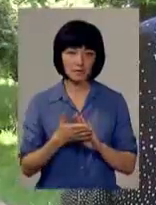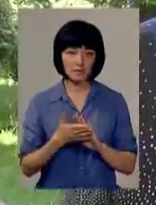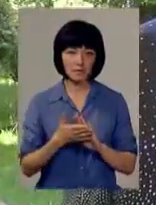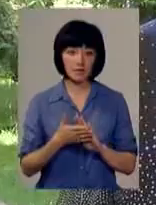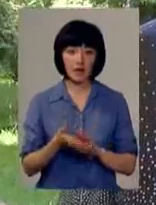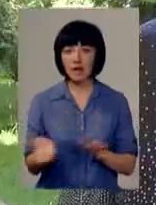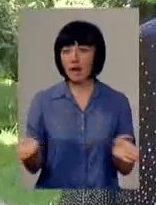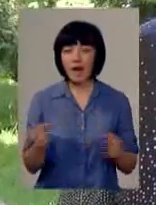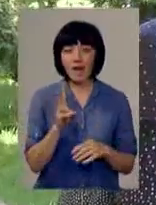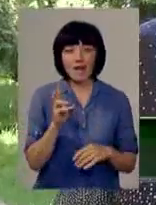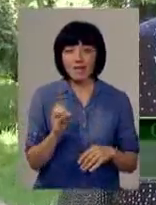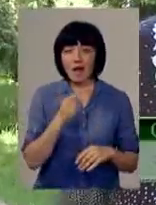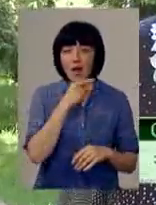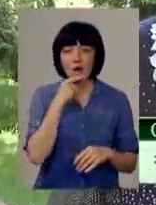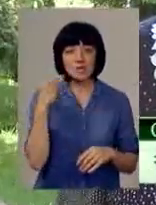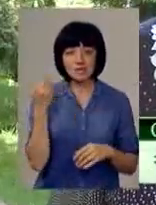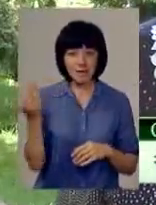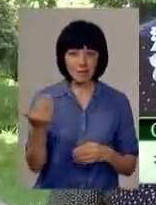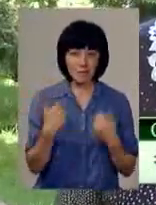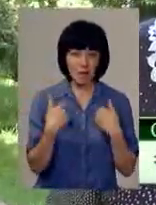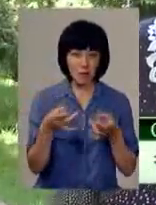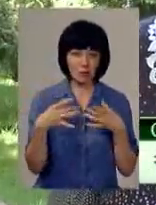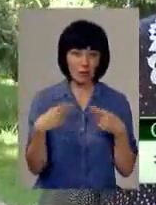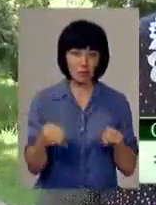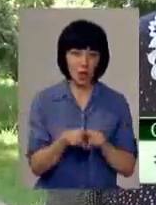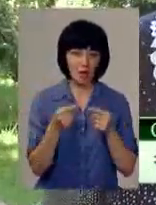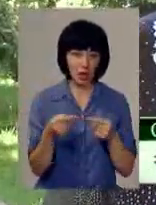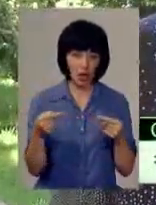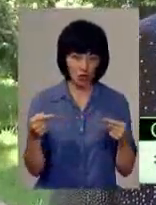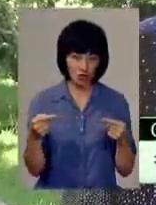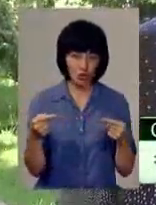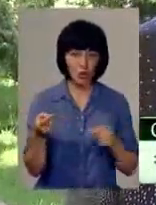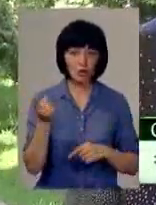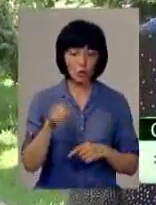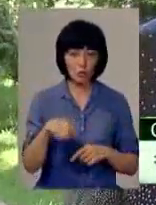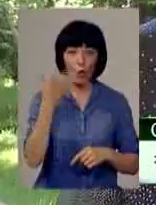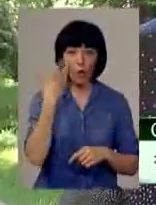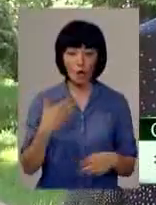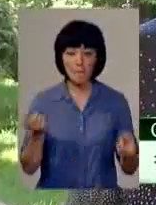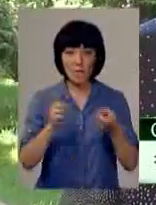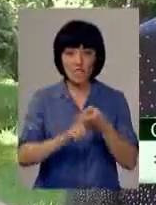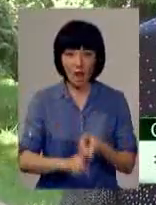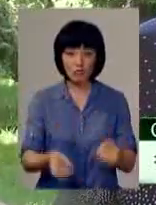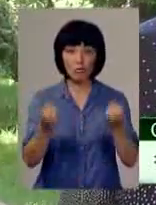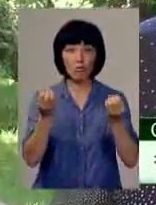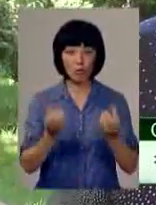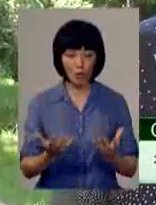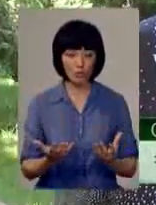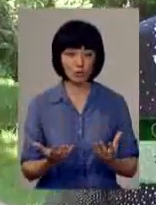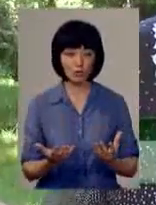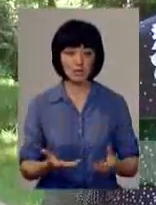росіянам, звичайно, не нашим російським колегам говорити би про такі речі. Тому що коли пов'язують, ув'язують просто